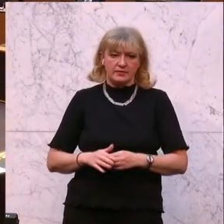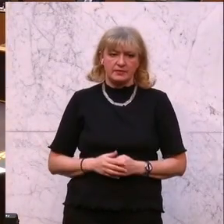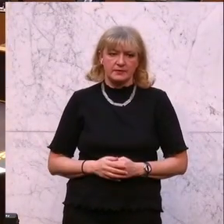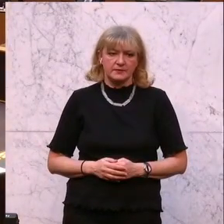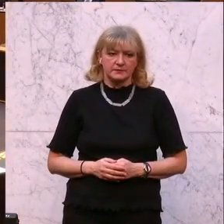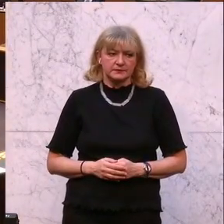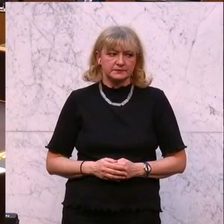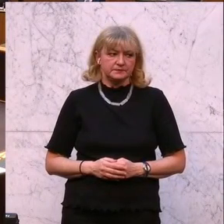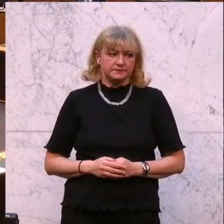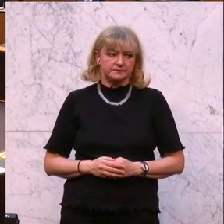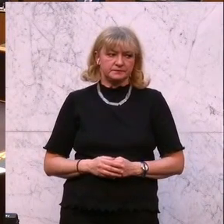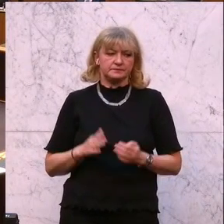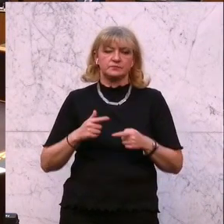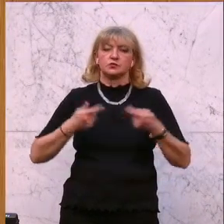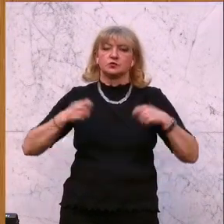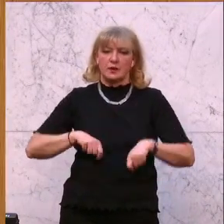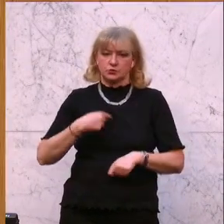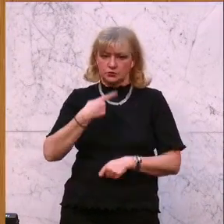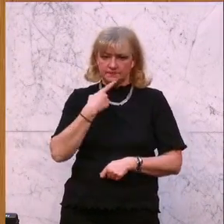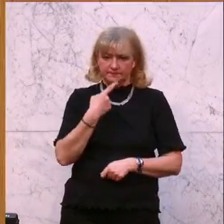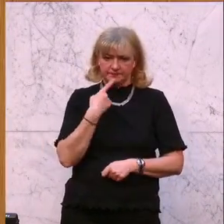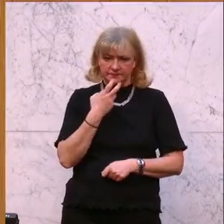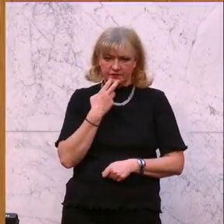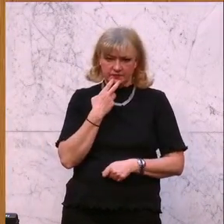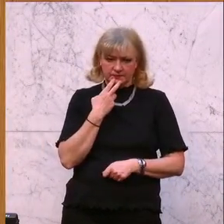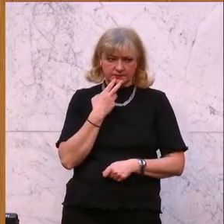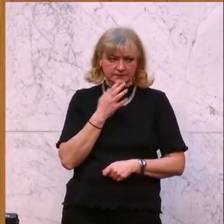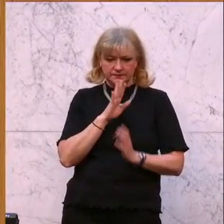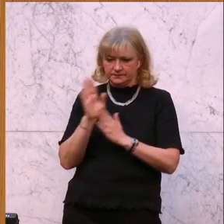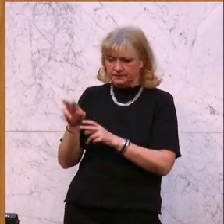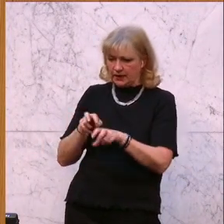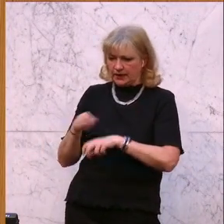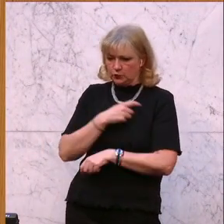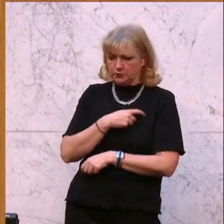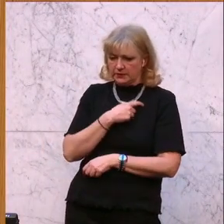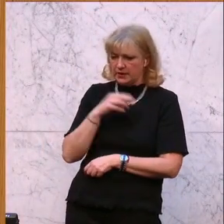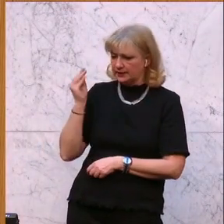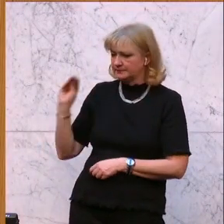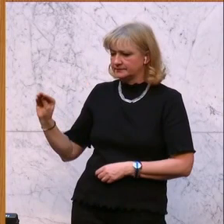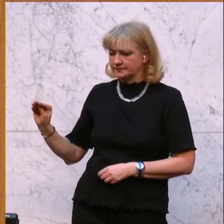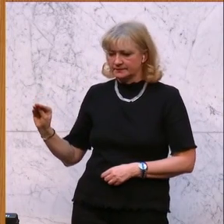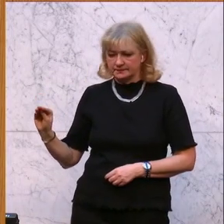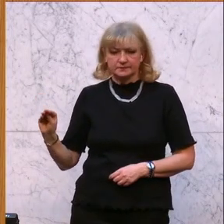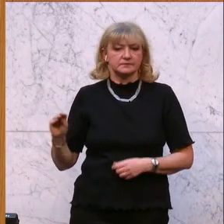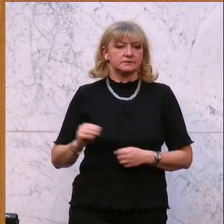Zum Abschluss möchte ich noch ein Wort in Richtung Regierungsparteien richten.